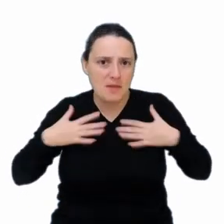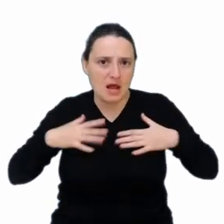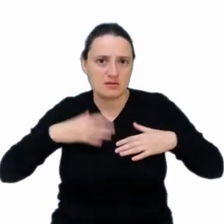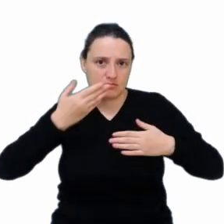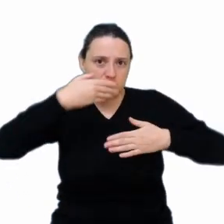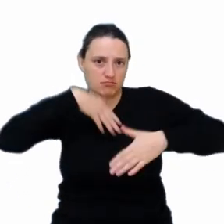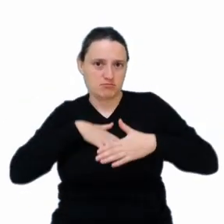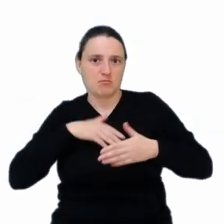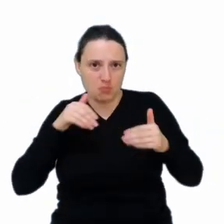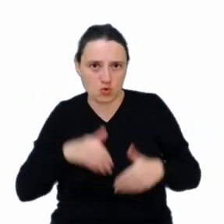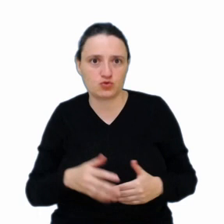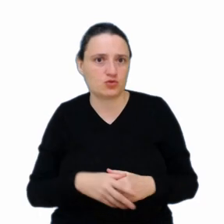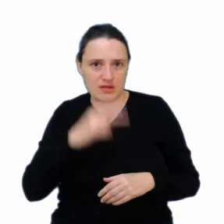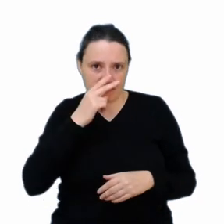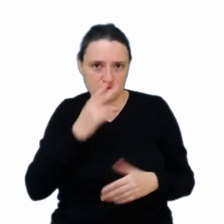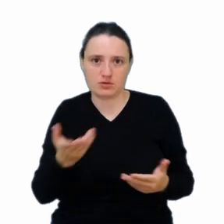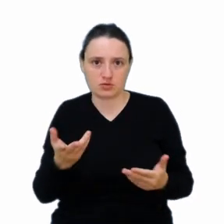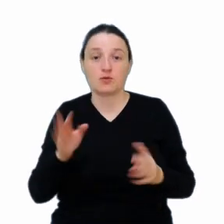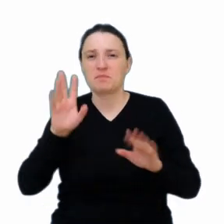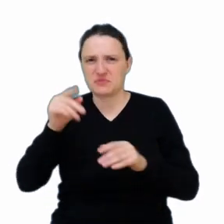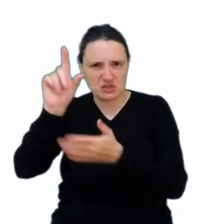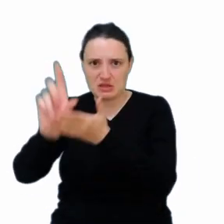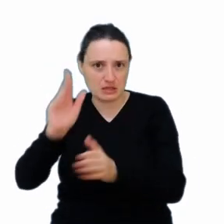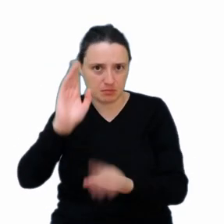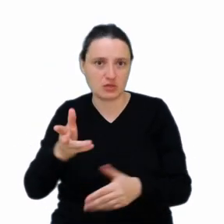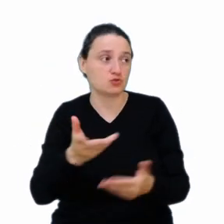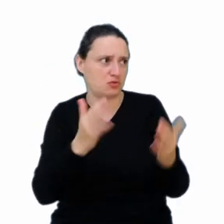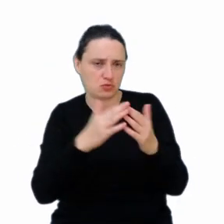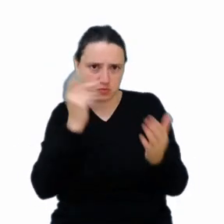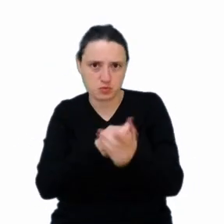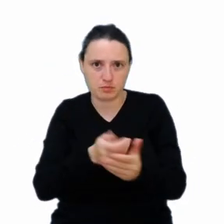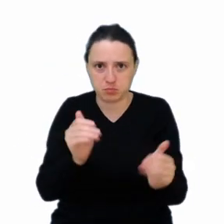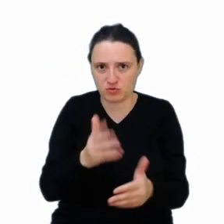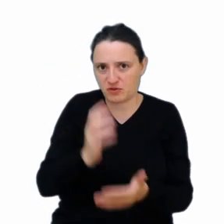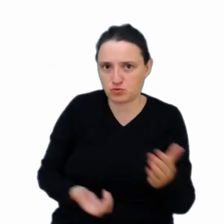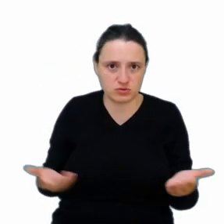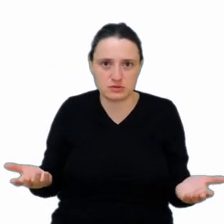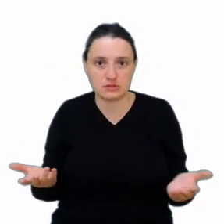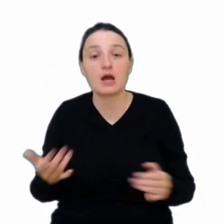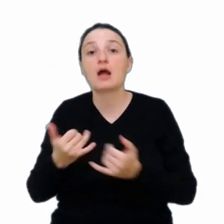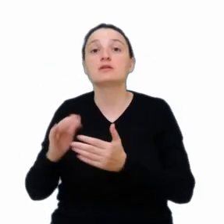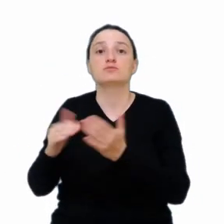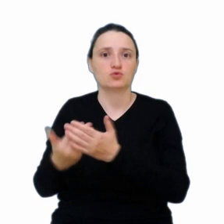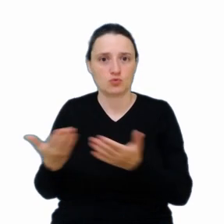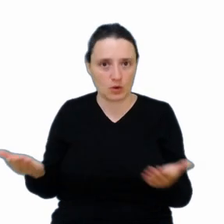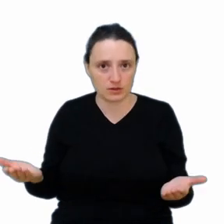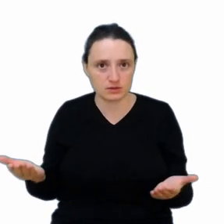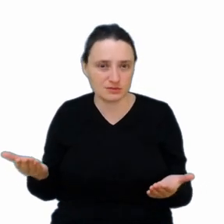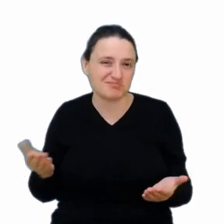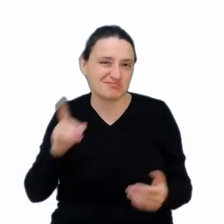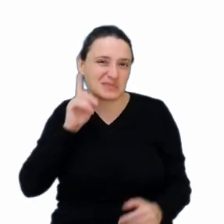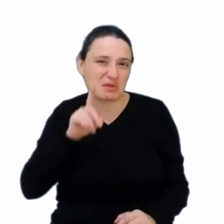tyle tanie, że będzie można je sobie kupić spokojnie do domu i wykorzystywać. Inne przykłady tak naprawdę